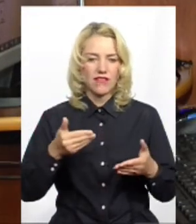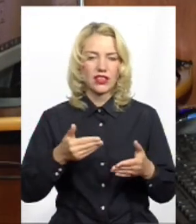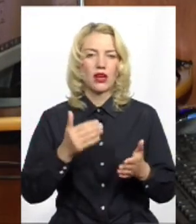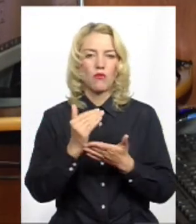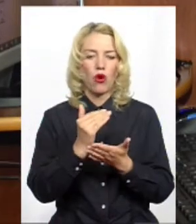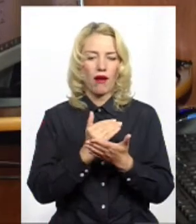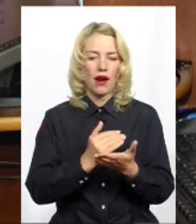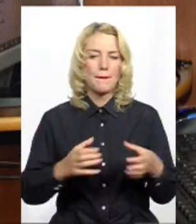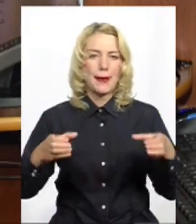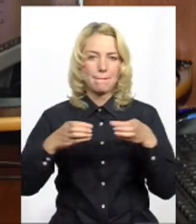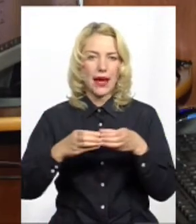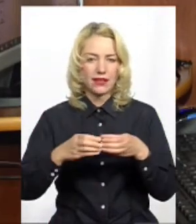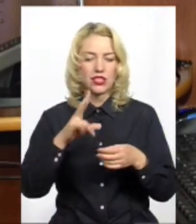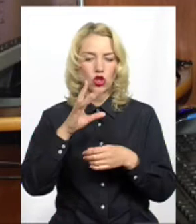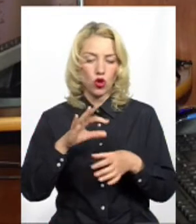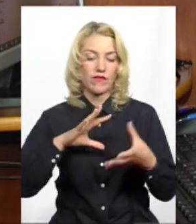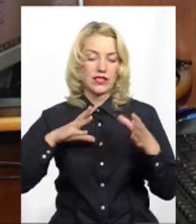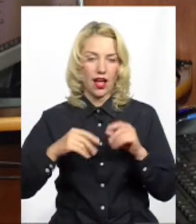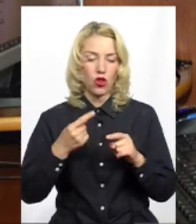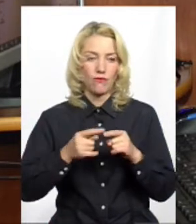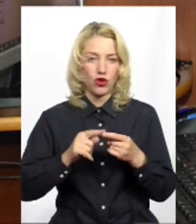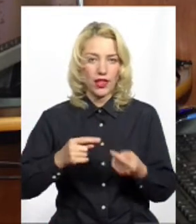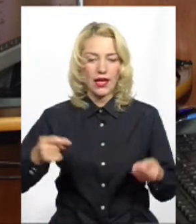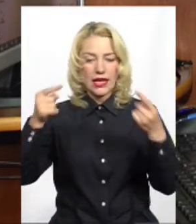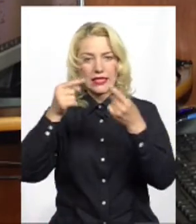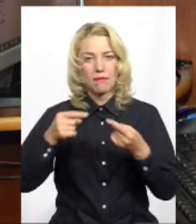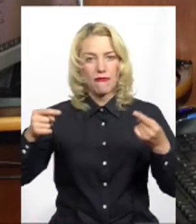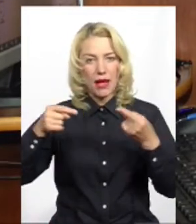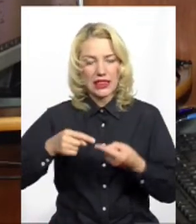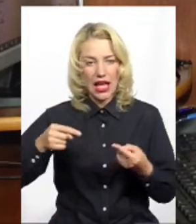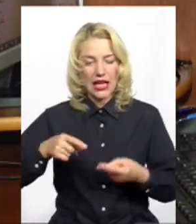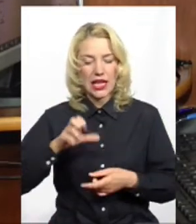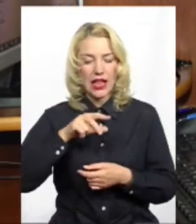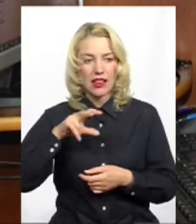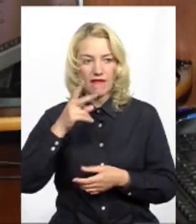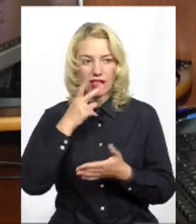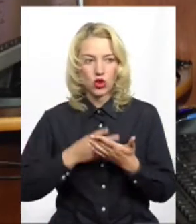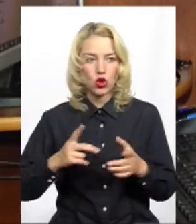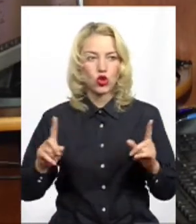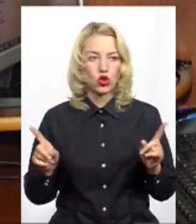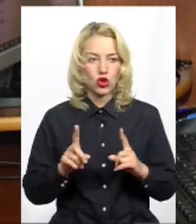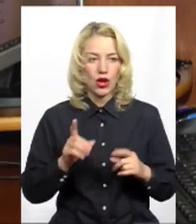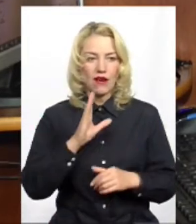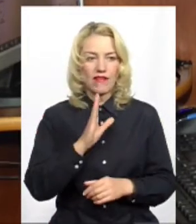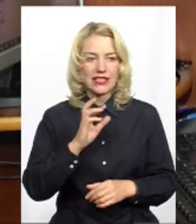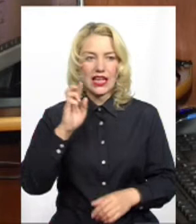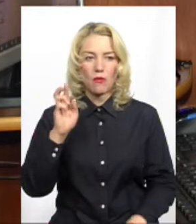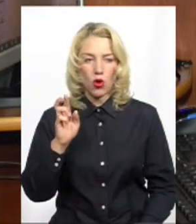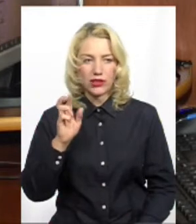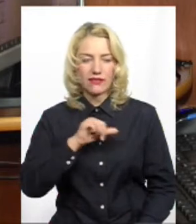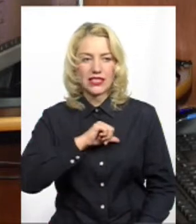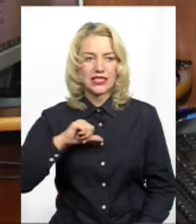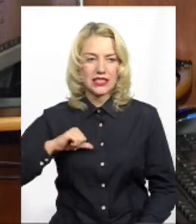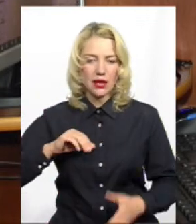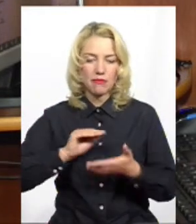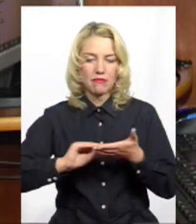але загалом по основним пунктам вона співпадає. Але видно, що Василь Богданович сам писав